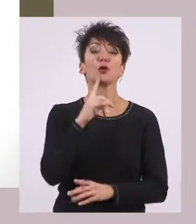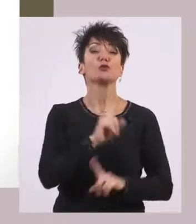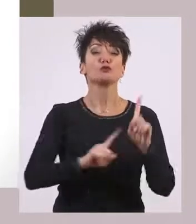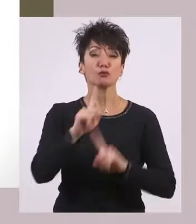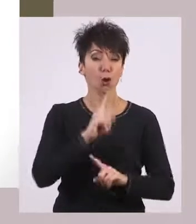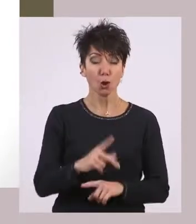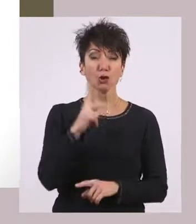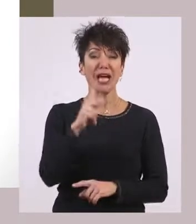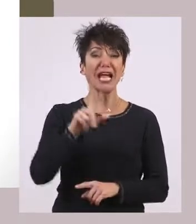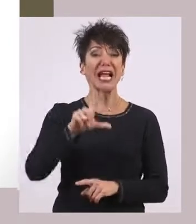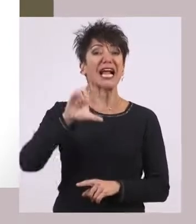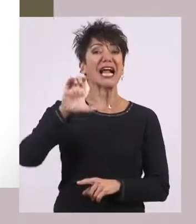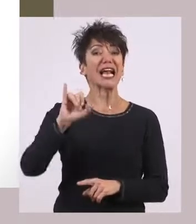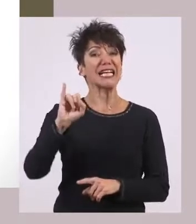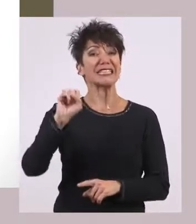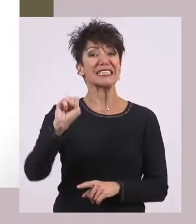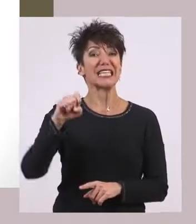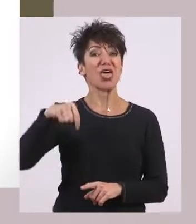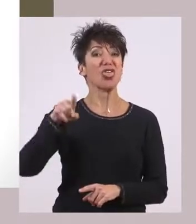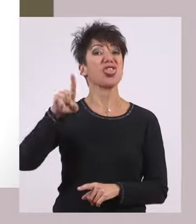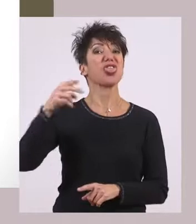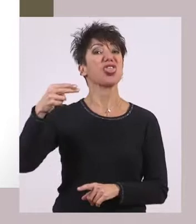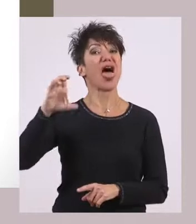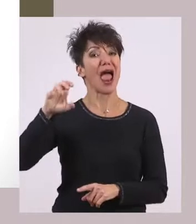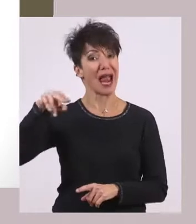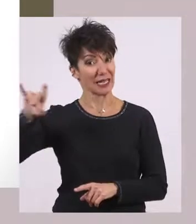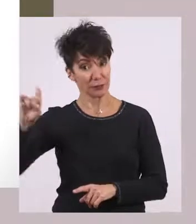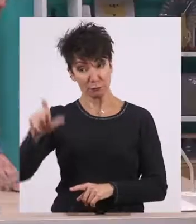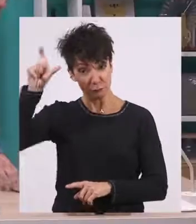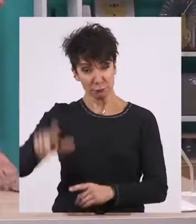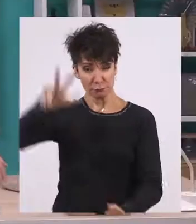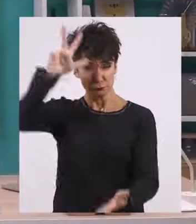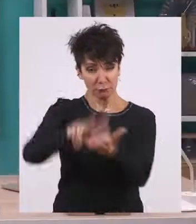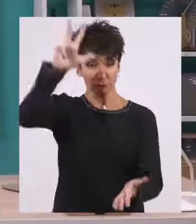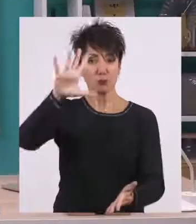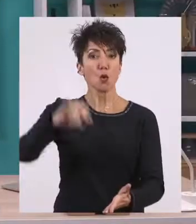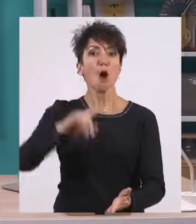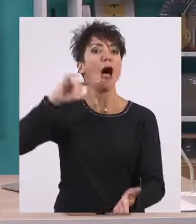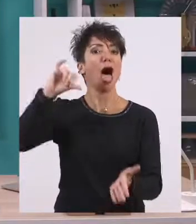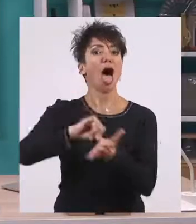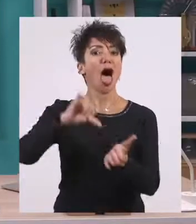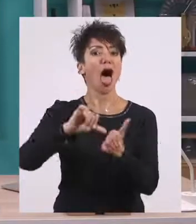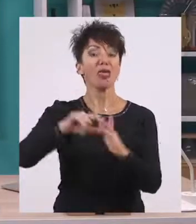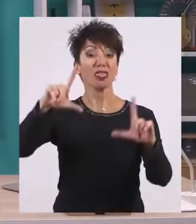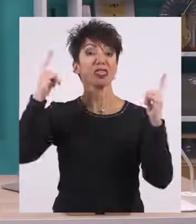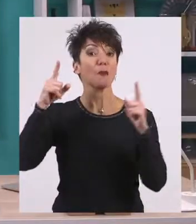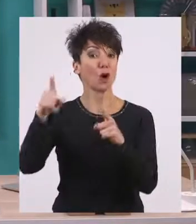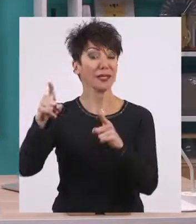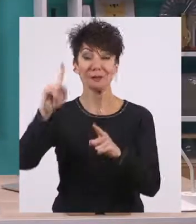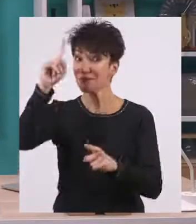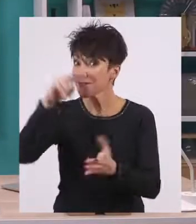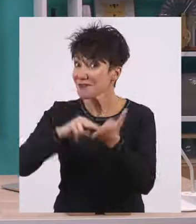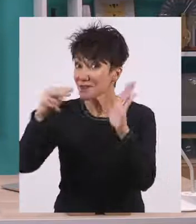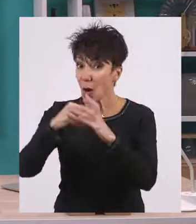προσδιόρισε και θεμελίωσε την αθηναϊκή δημοκρατία. Βέβαια, το πολίτευμα της Σπάρτης είναι